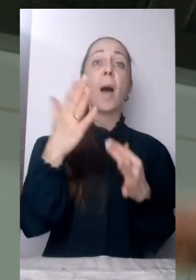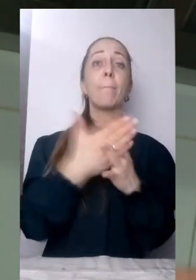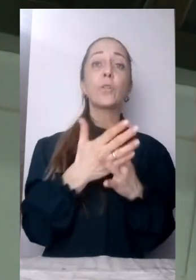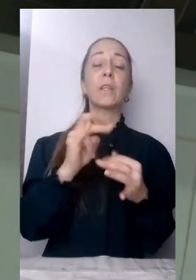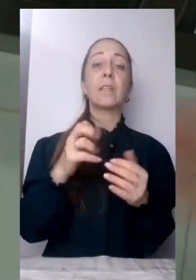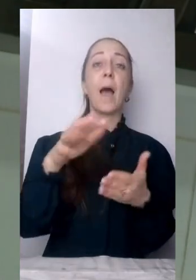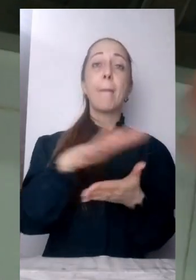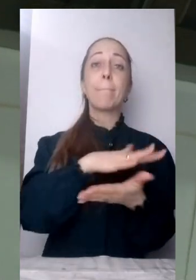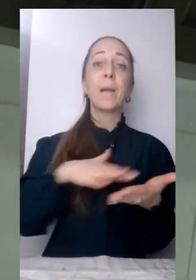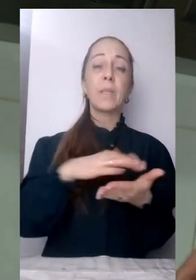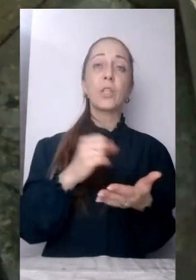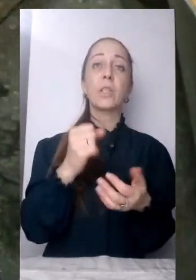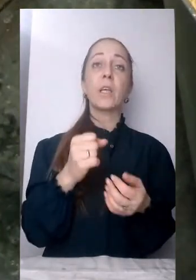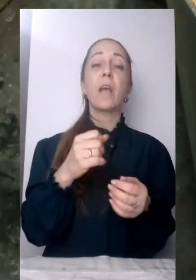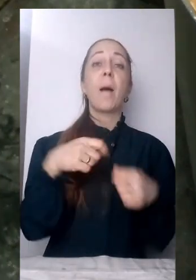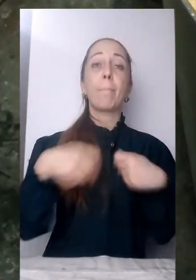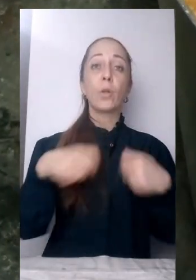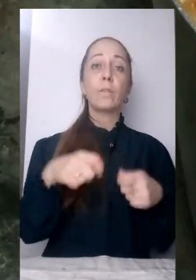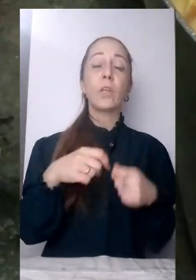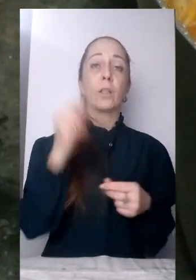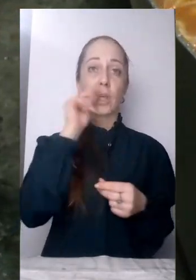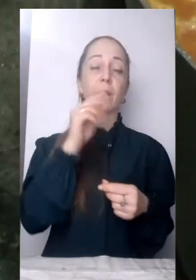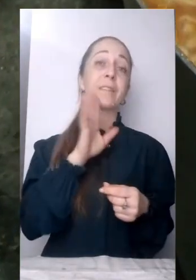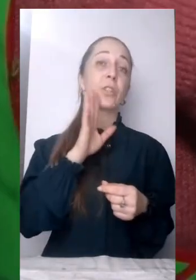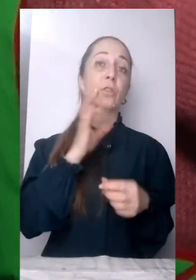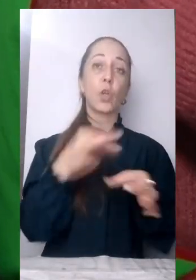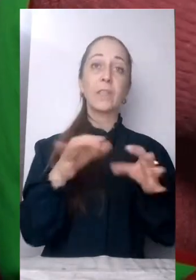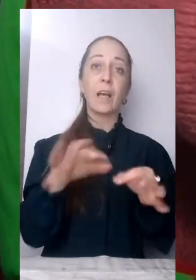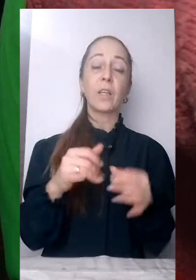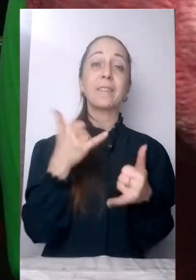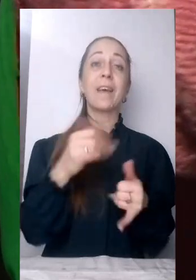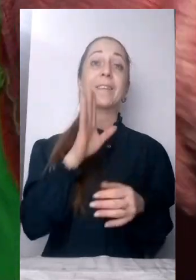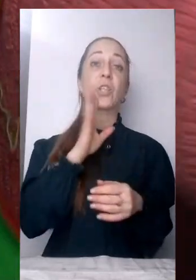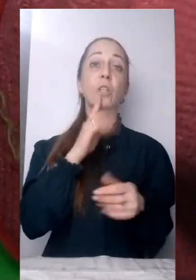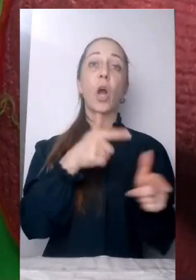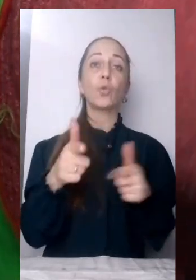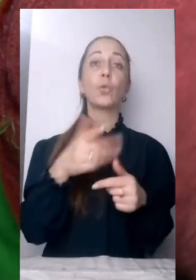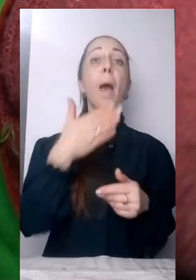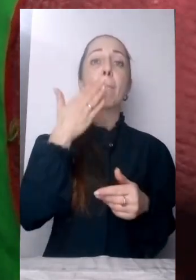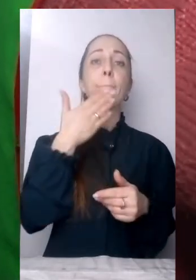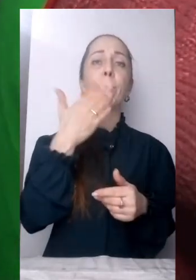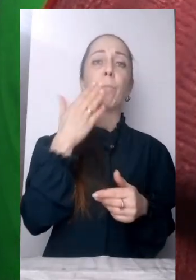розповідає черкащанка Ольга Павленко. Зараз жінка готує борщ. Все буде Україна.